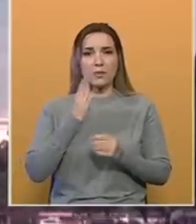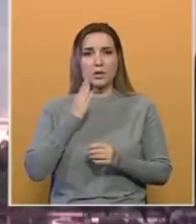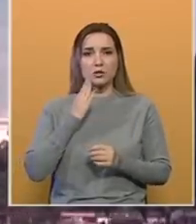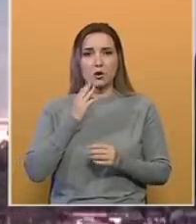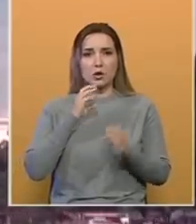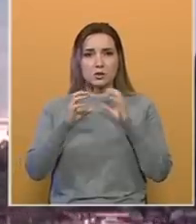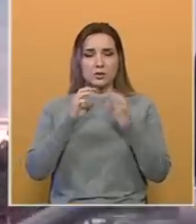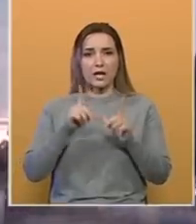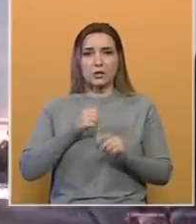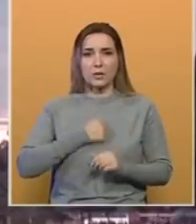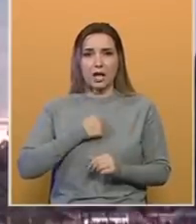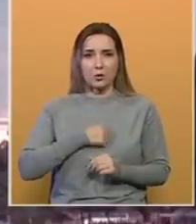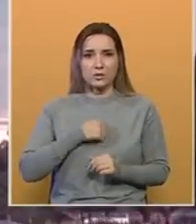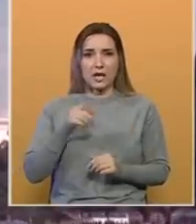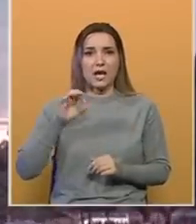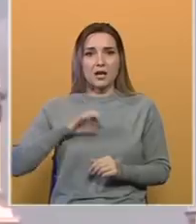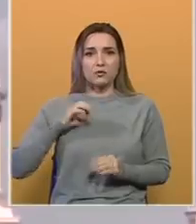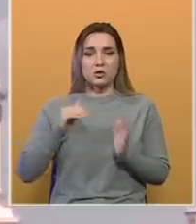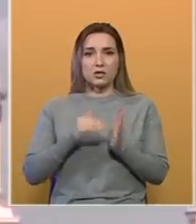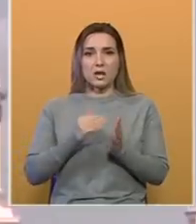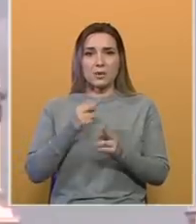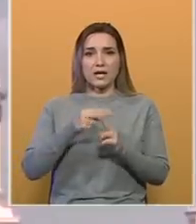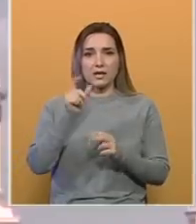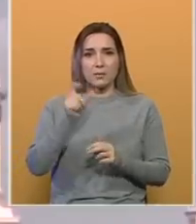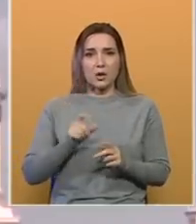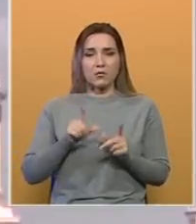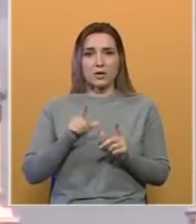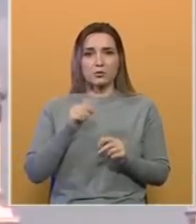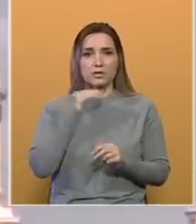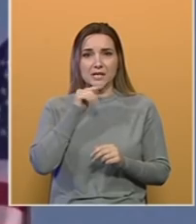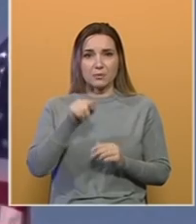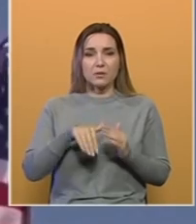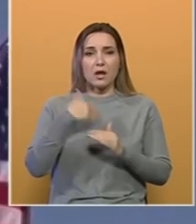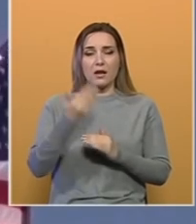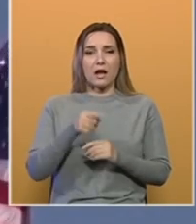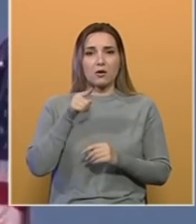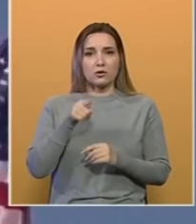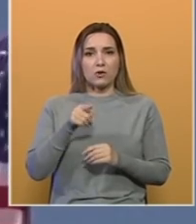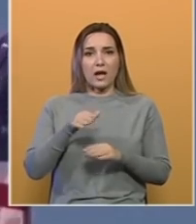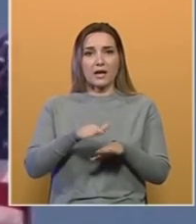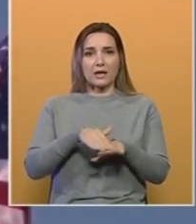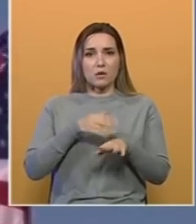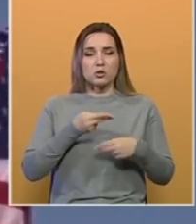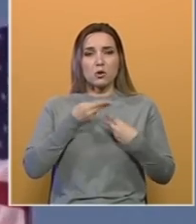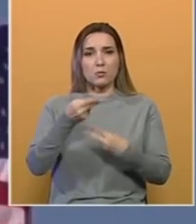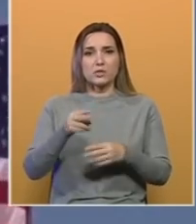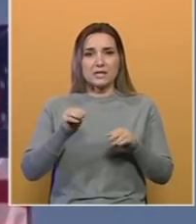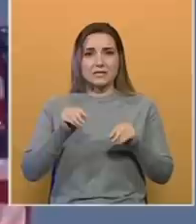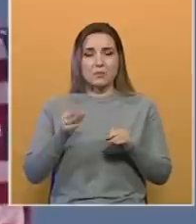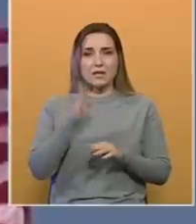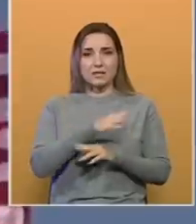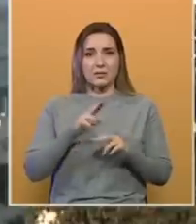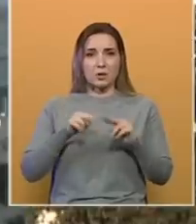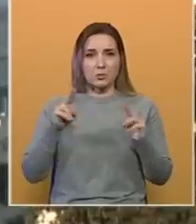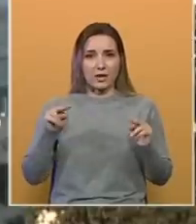konzulata u Banjoj Luci. Na funkciju bi trebao biti imenovan u rujnu, a nakon stupanja na dužnost krenut će u posjet zemljama Zapadnog